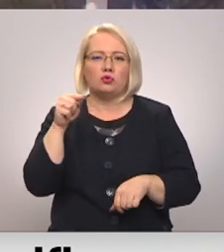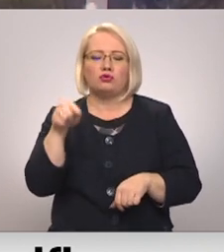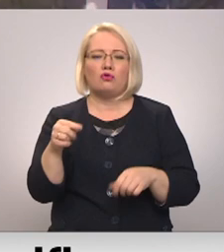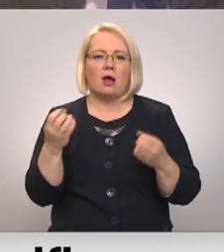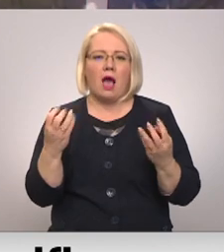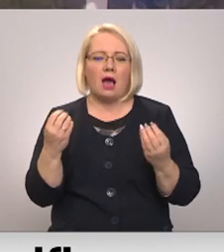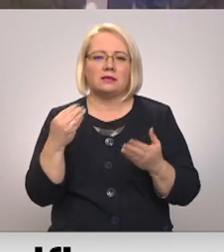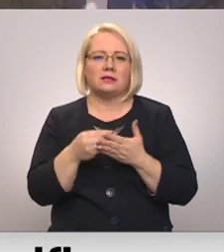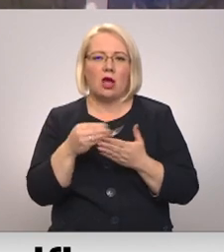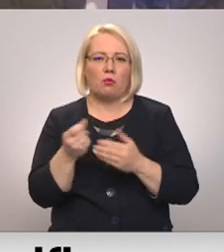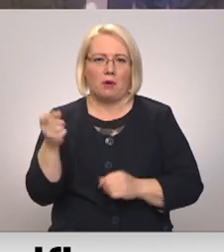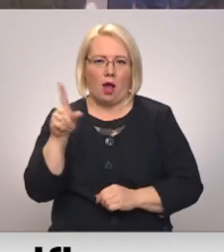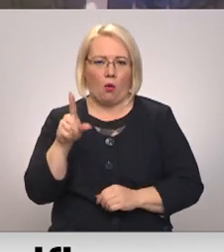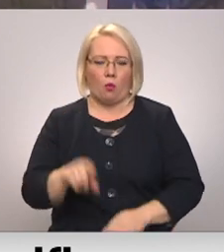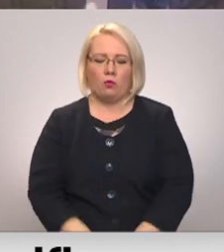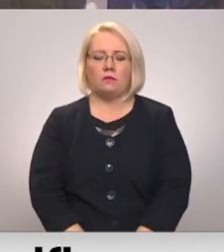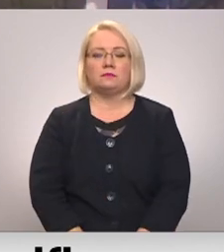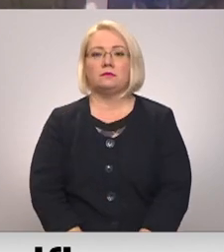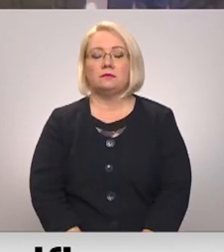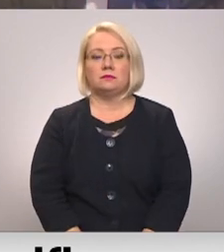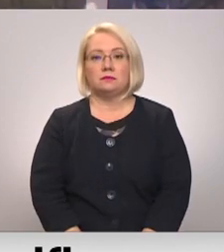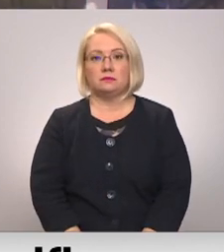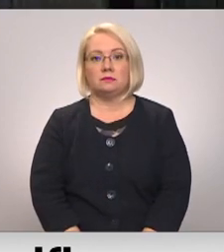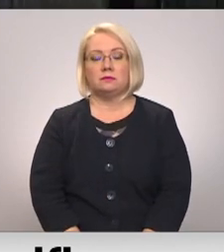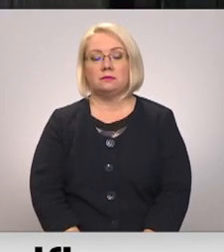cernas pieaugumu. Plašāk īļa Kozīnes sižatā.